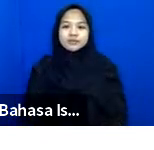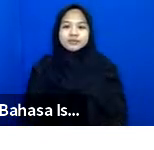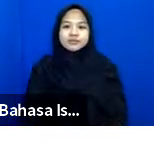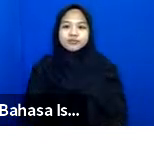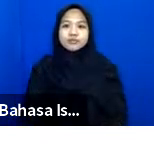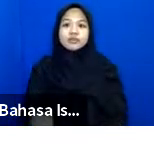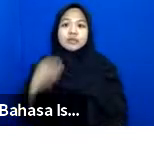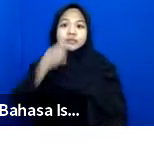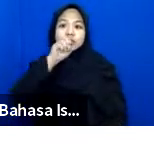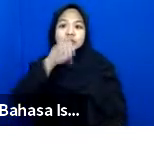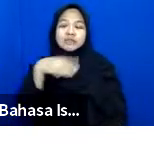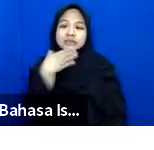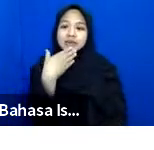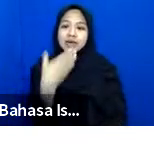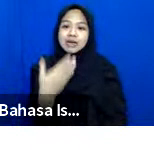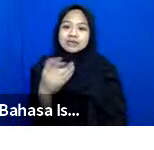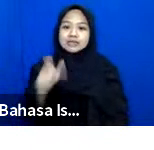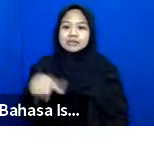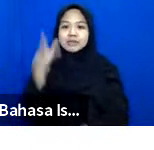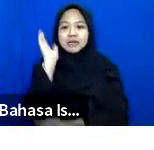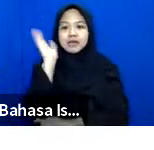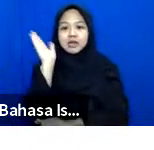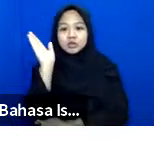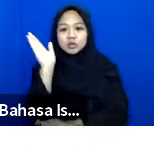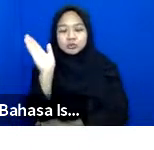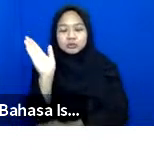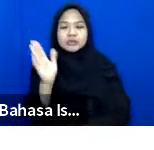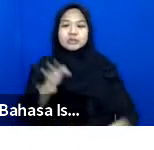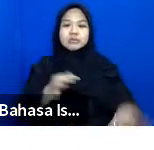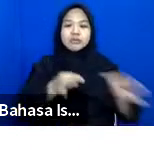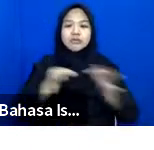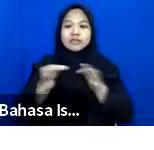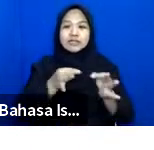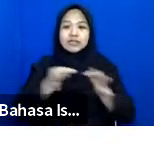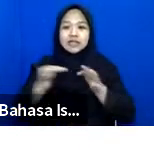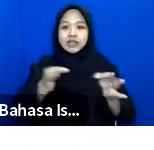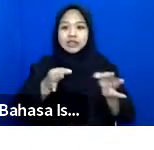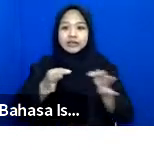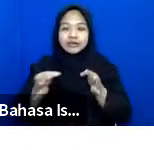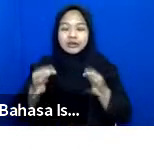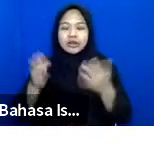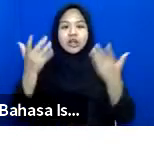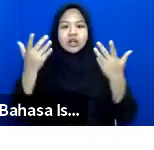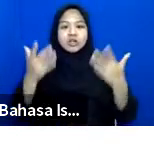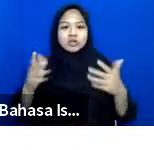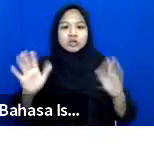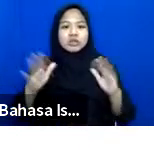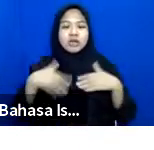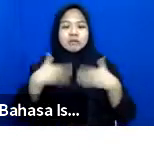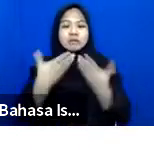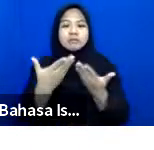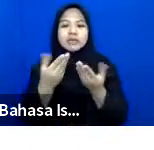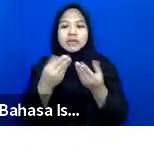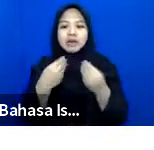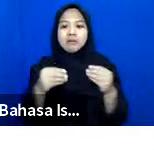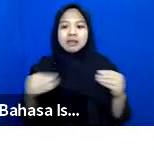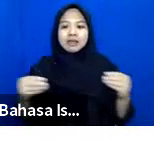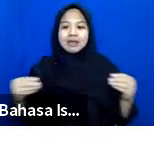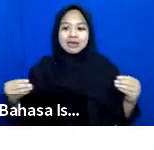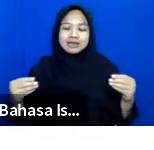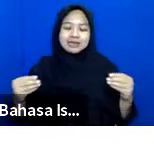Mengucapkan Terima kasih Kepada Para Narasumber Dan Fasilitator Yang telah Memberikan Materi